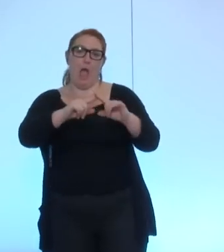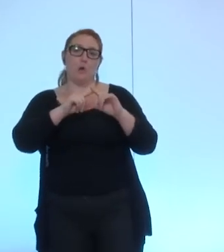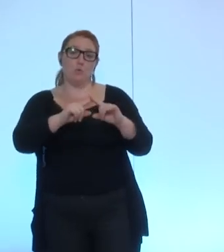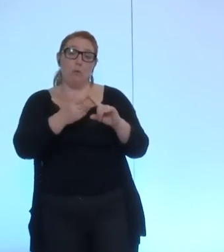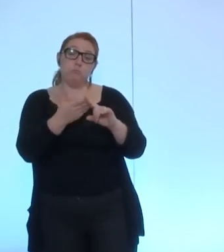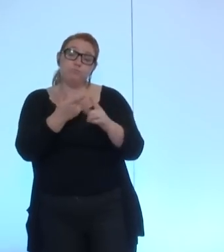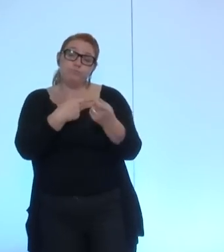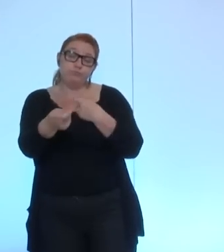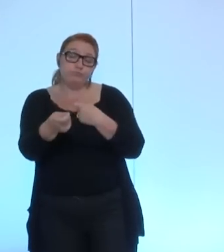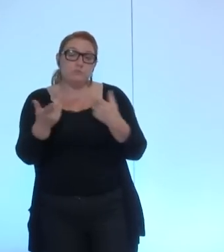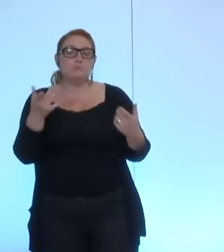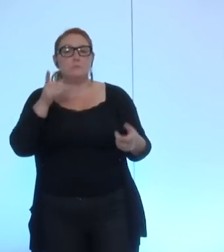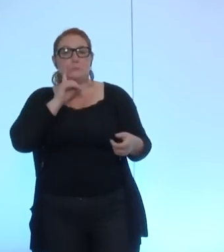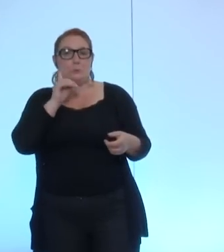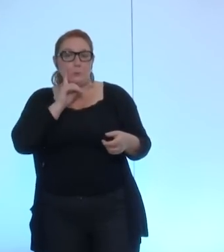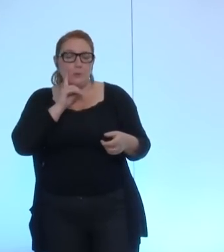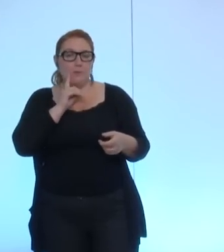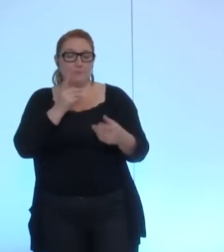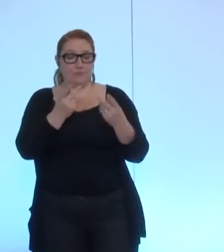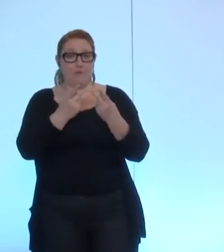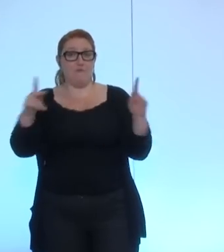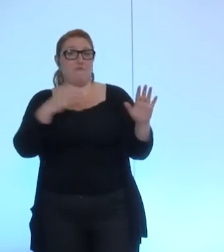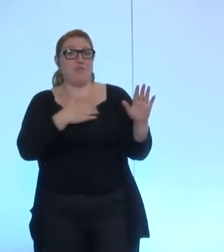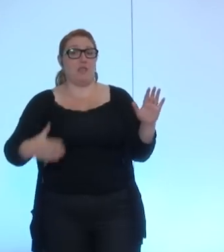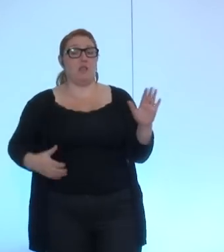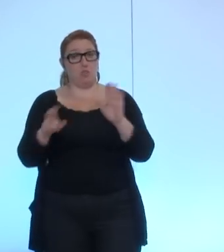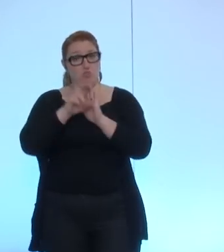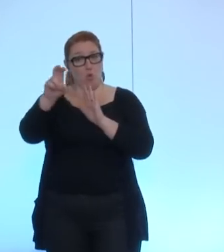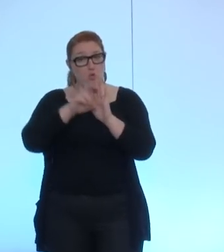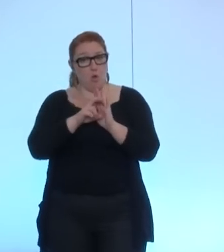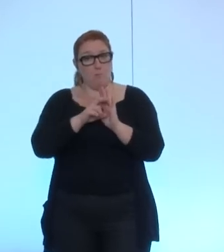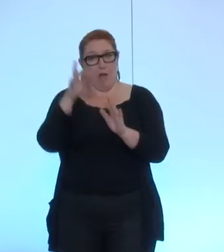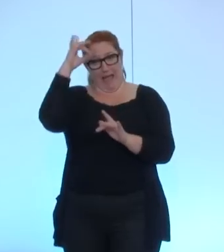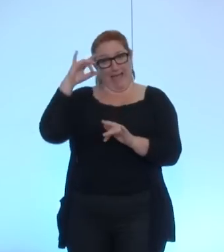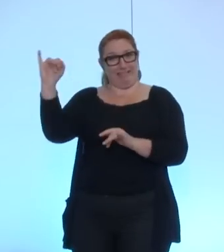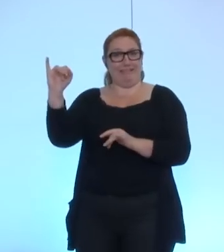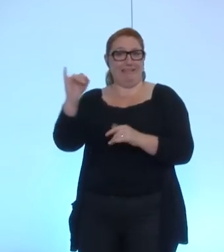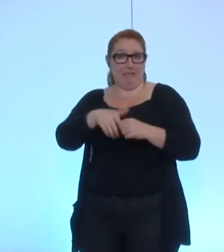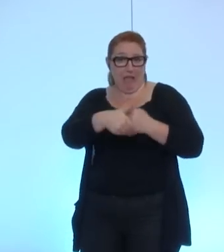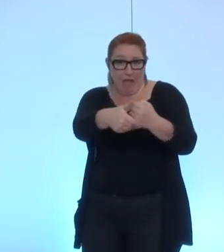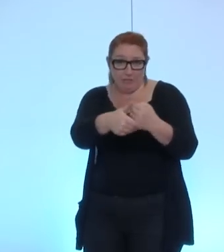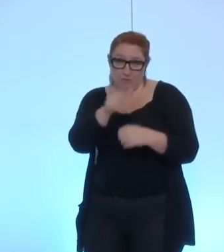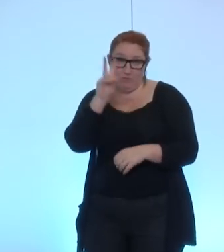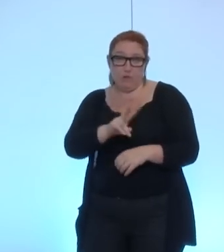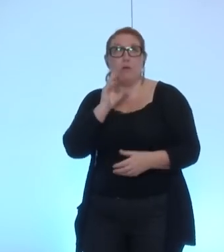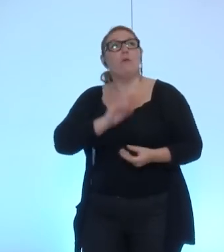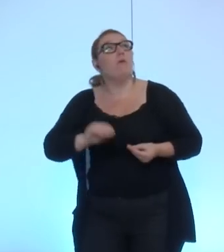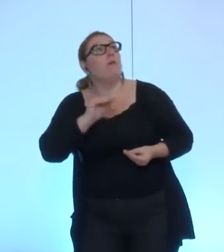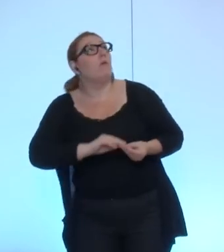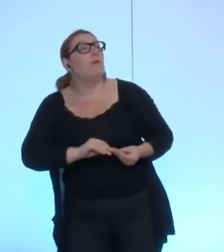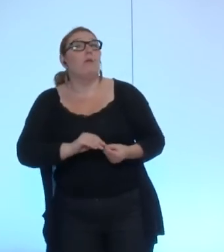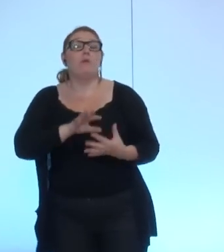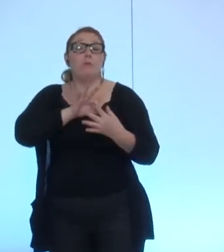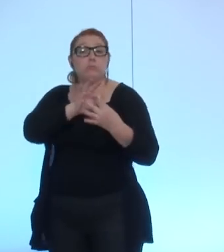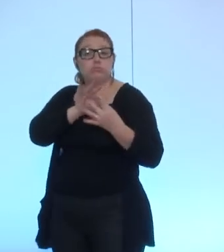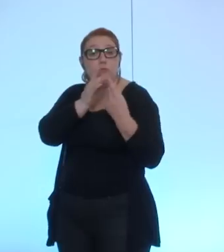parce que lorsque la ville de Grenoble a aidé Haïti elle ne s pas posé la question de savoir s'il y avait un